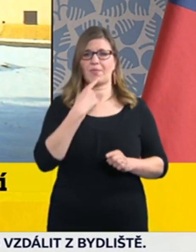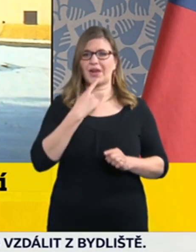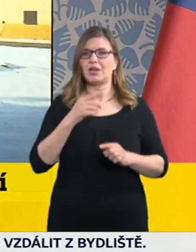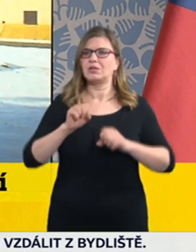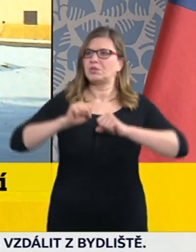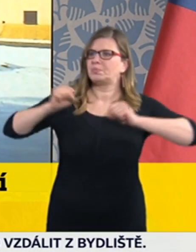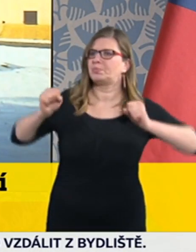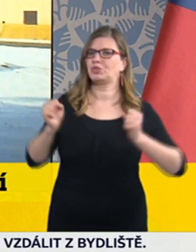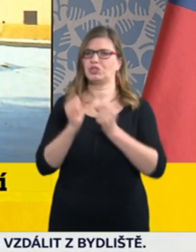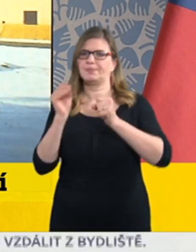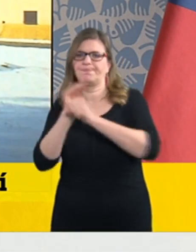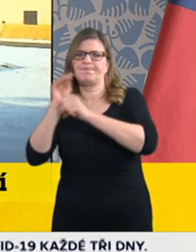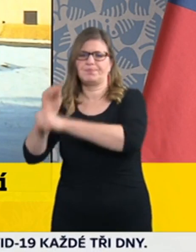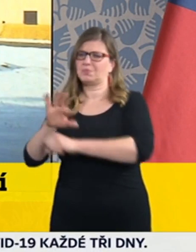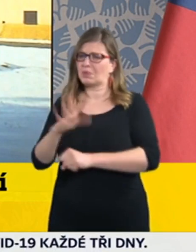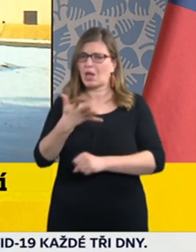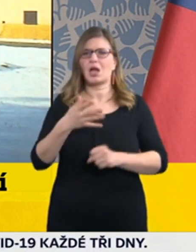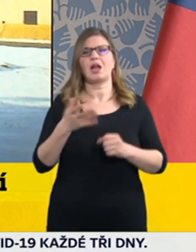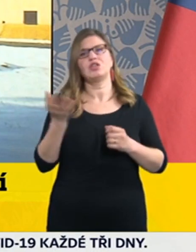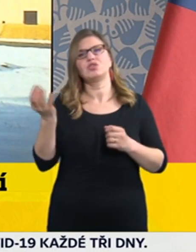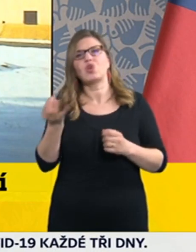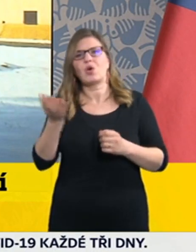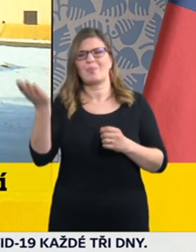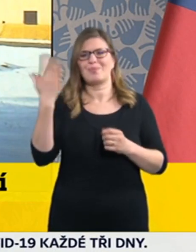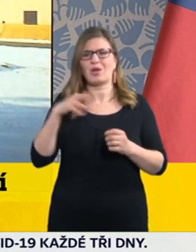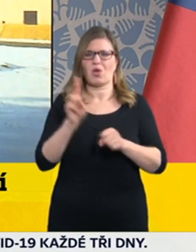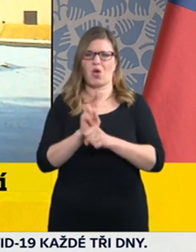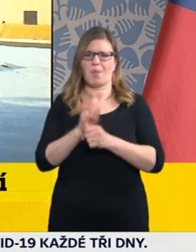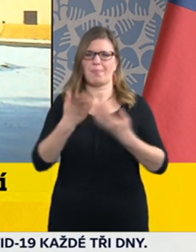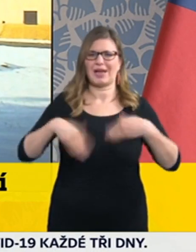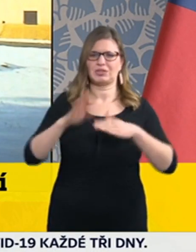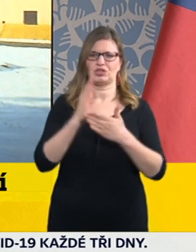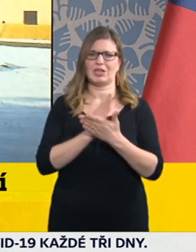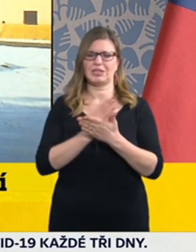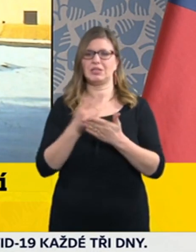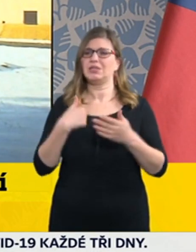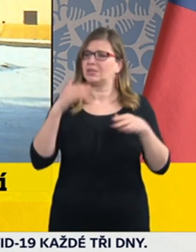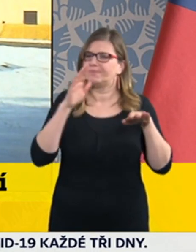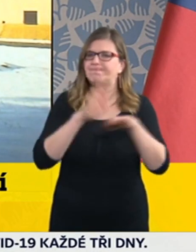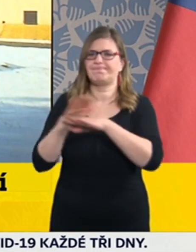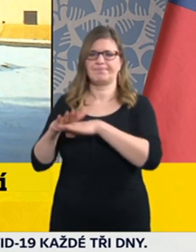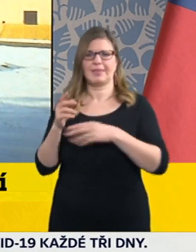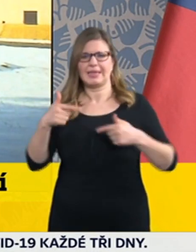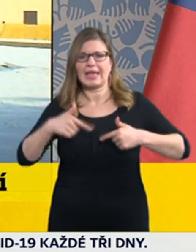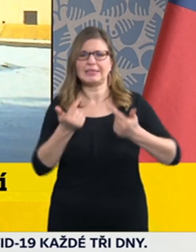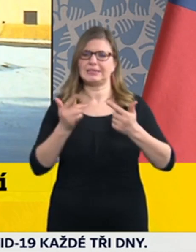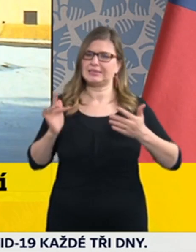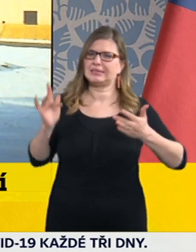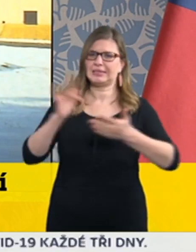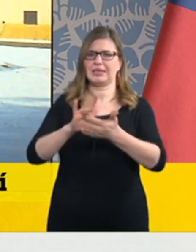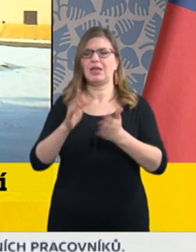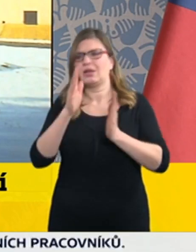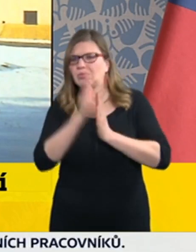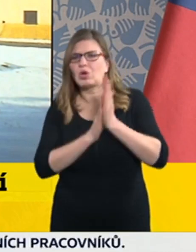toho těch opatření s jasným cílem a s jasným apelem na to, aby prostě lidé zůstávali v rámci své rodiny